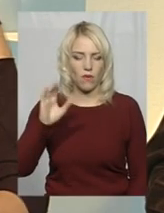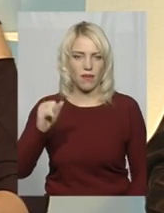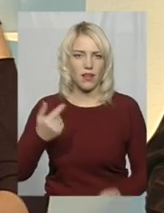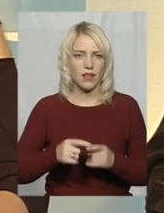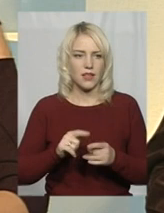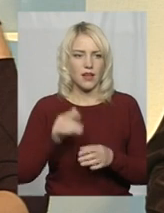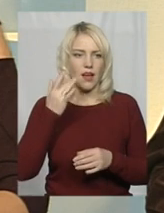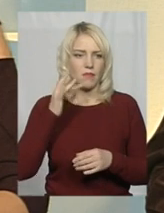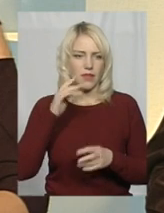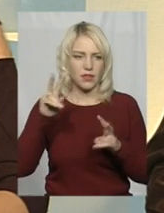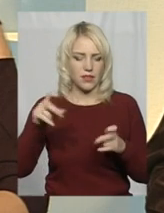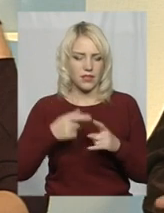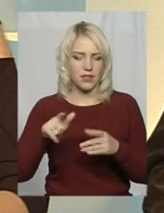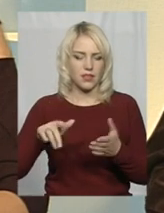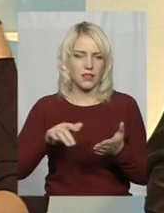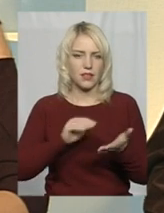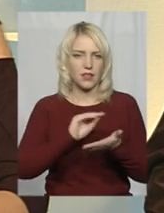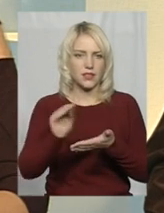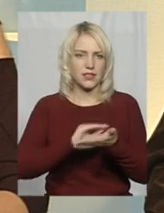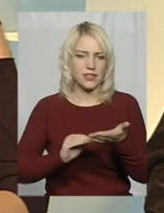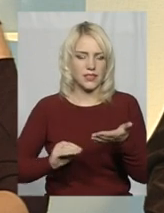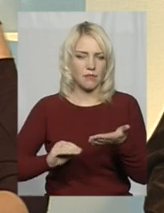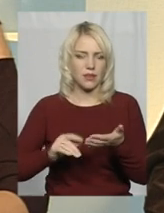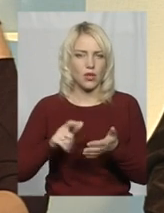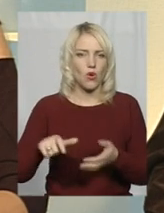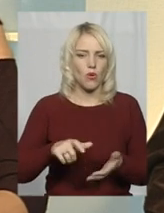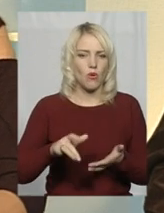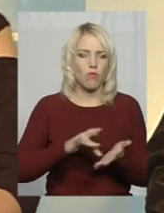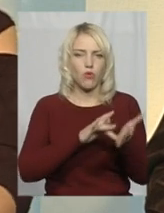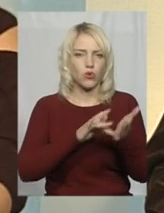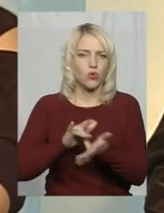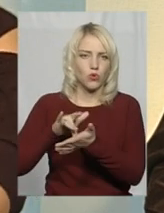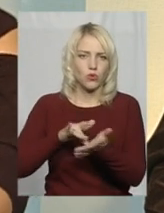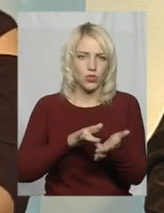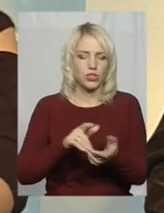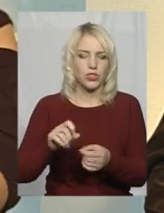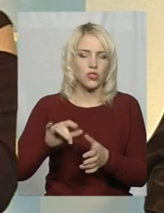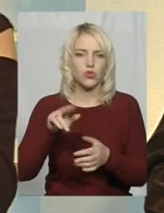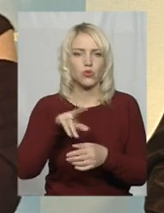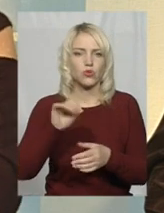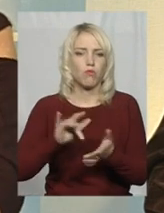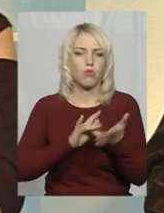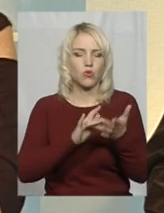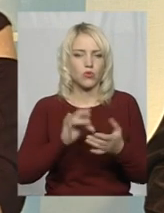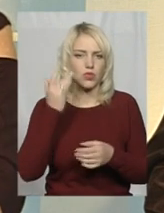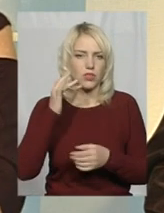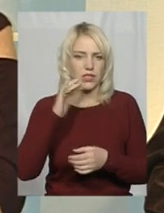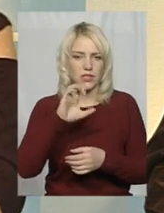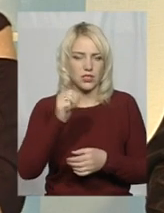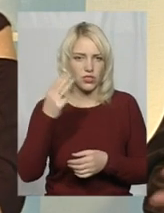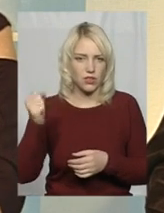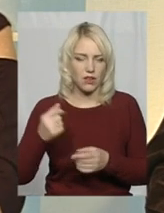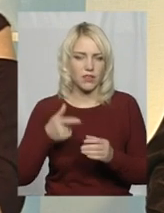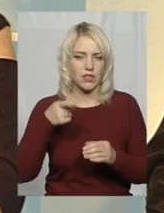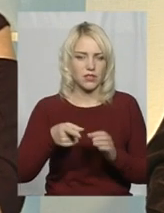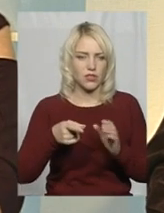замітки, які вони писали в подорожі по Сполучених Штатах Америки у 1932